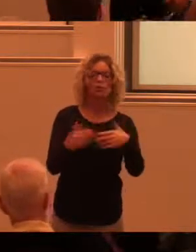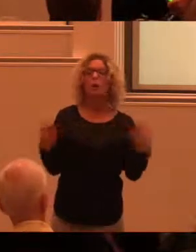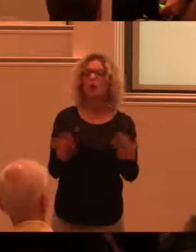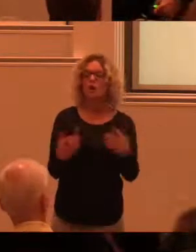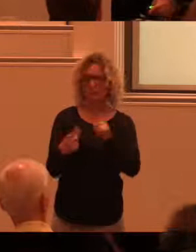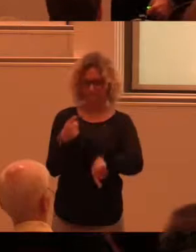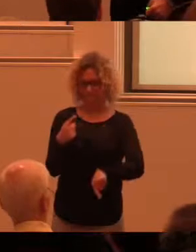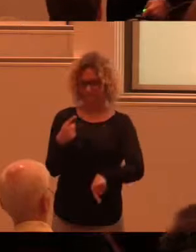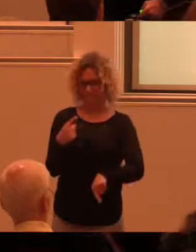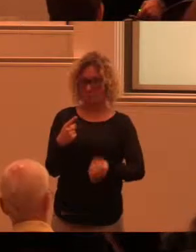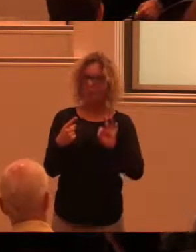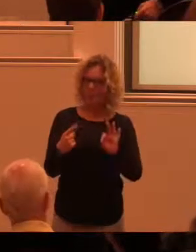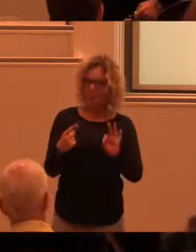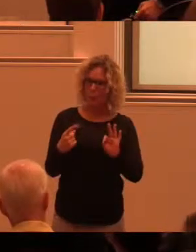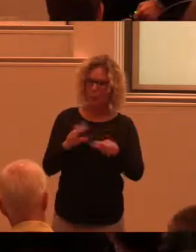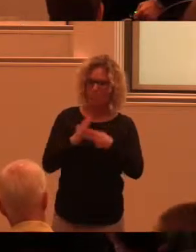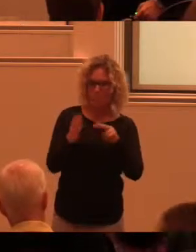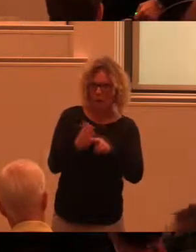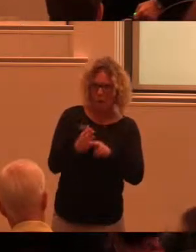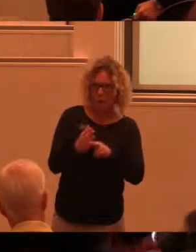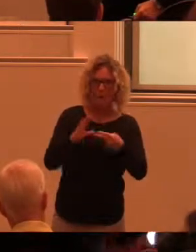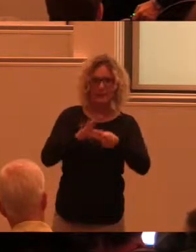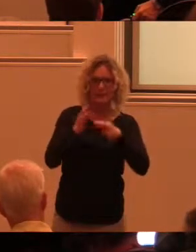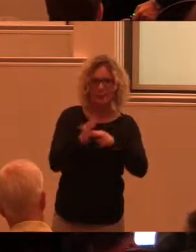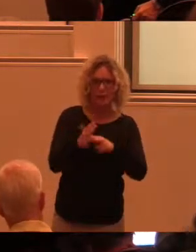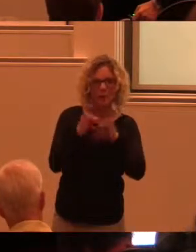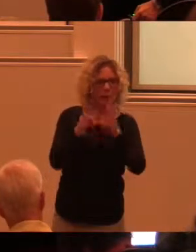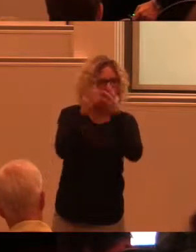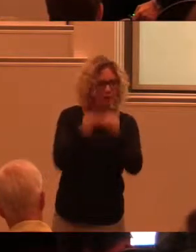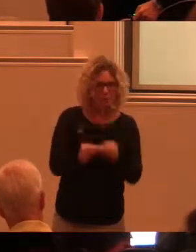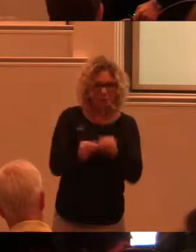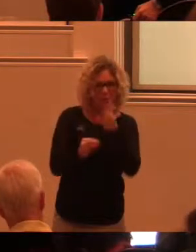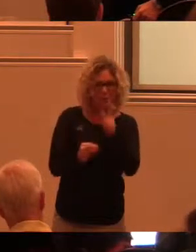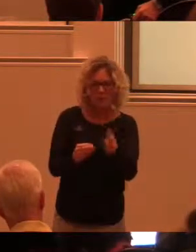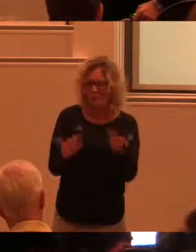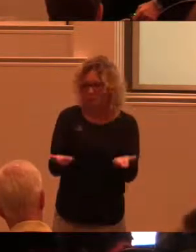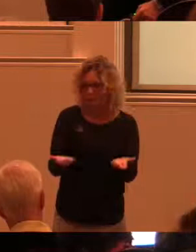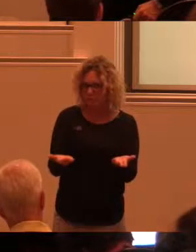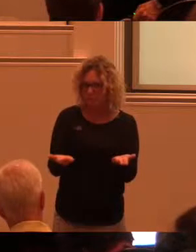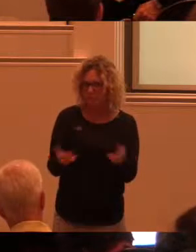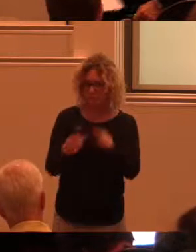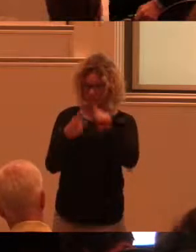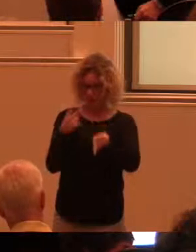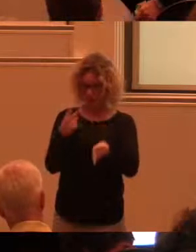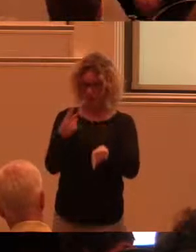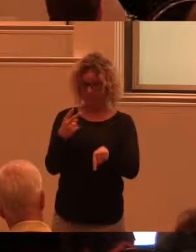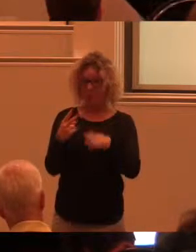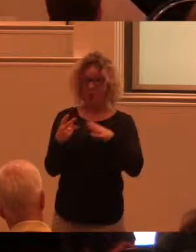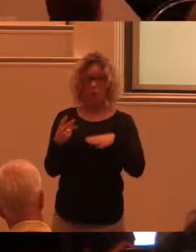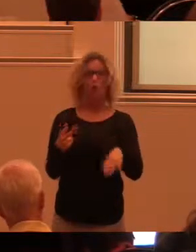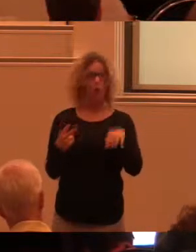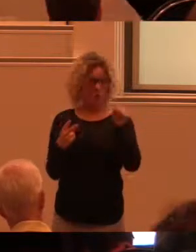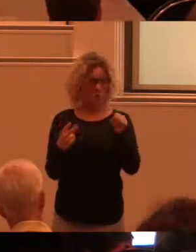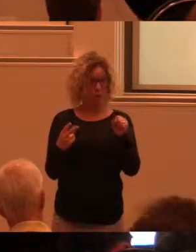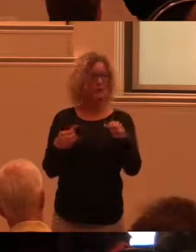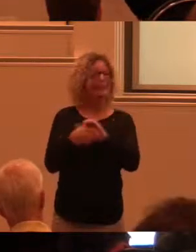Hur ska den planen, strategin, vad det nu blir, se ut? Det andra är att vi har ett uppdrag